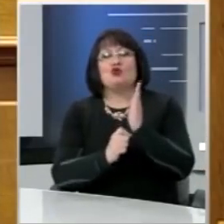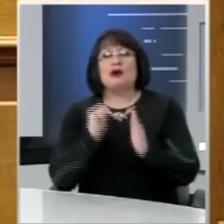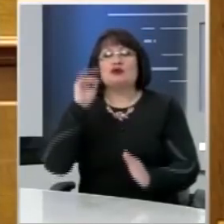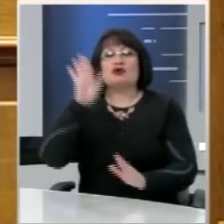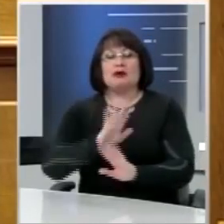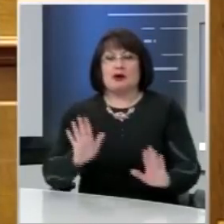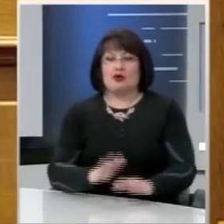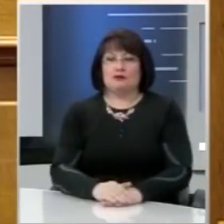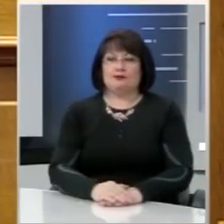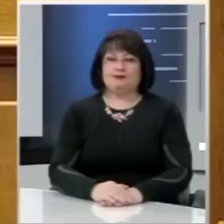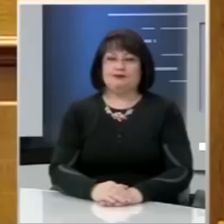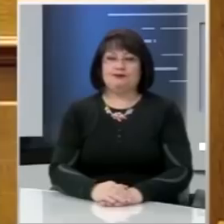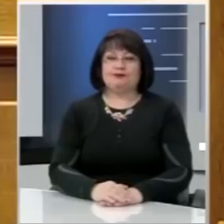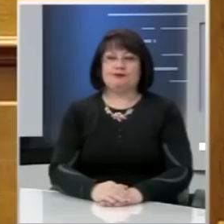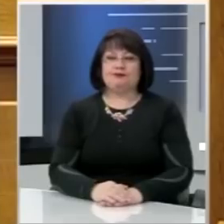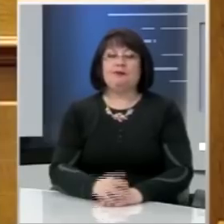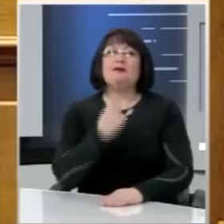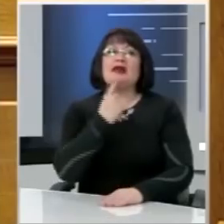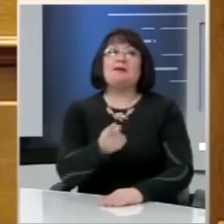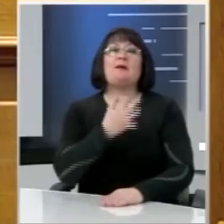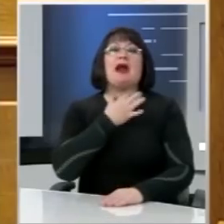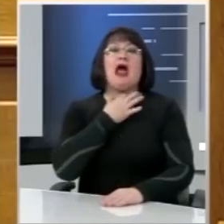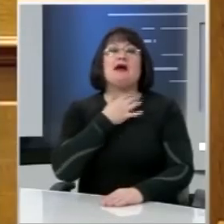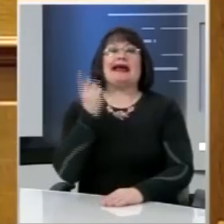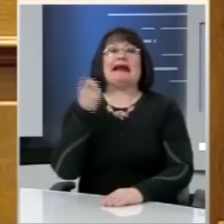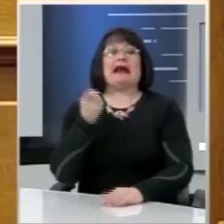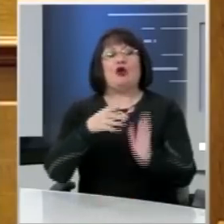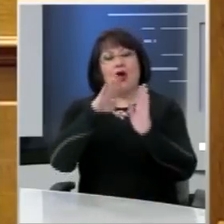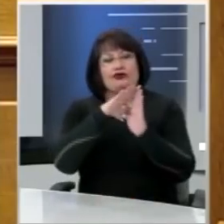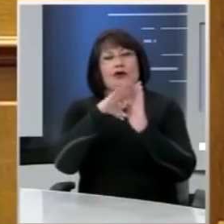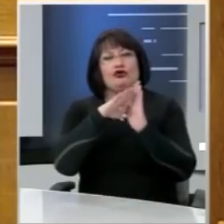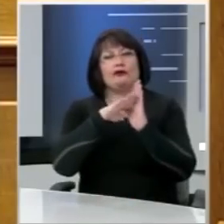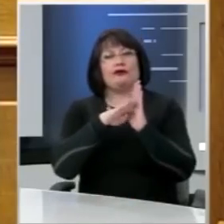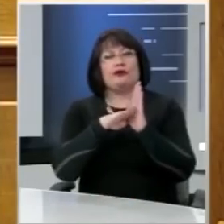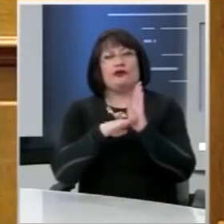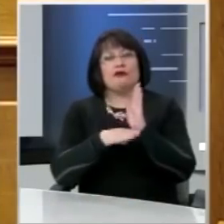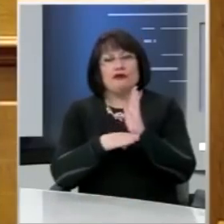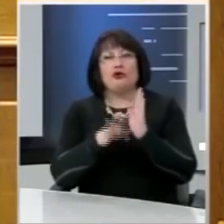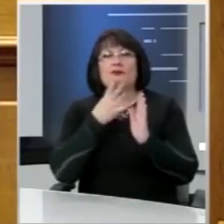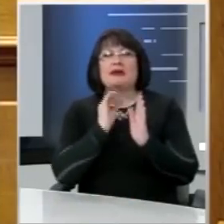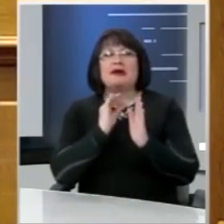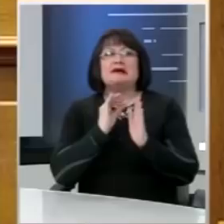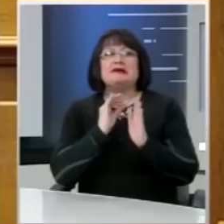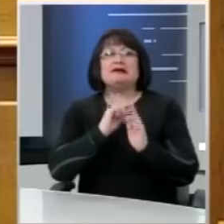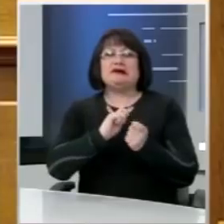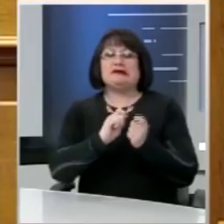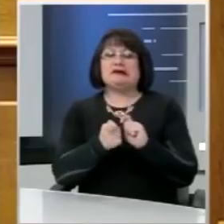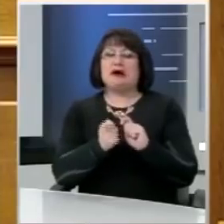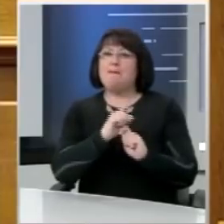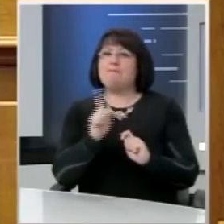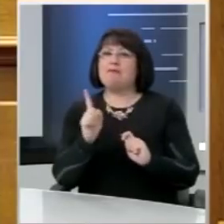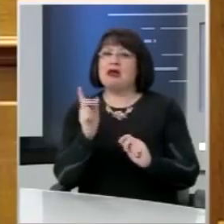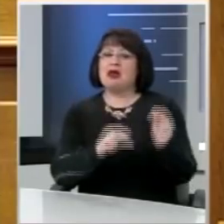Θέσαμε λοιπόν κάποια αναγκαία κριτήρια έτσι ώστε να αποτραπεί η αλλίωση του εκλογικού σώματος